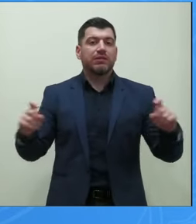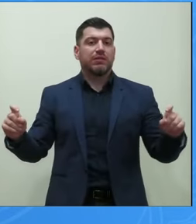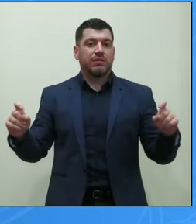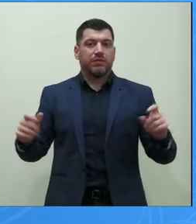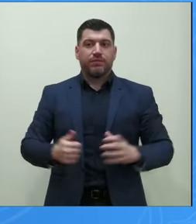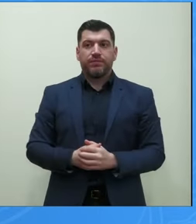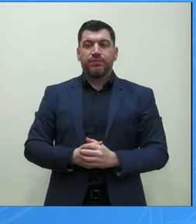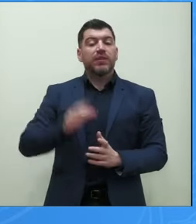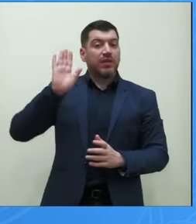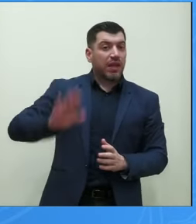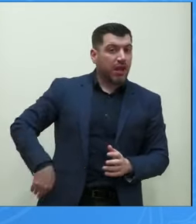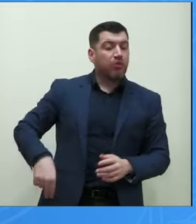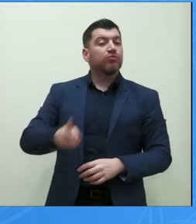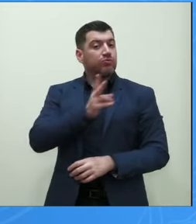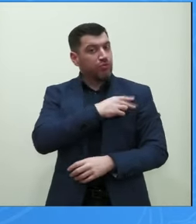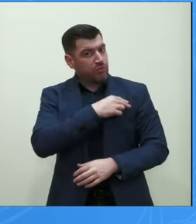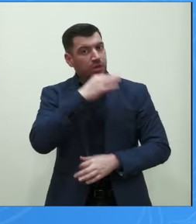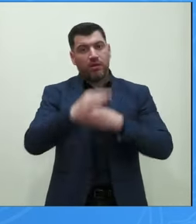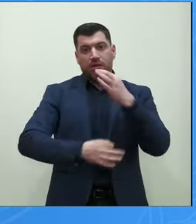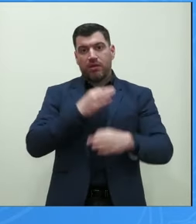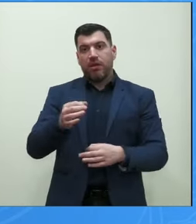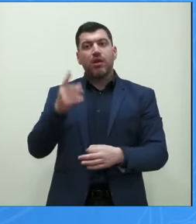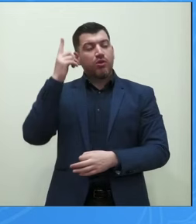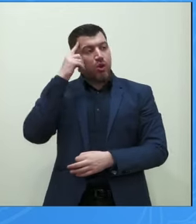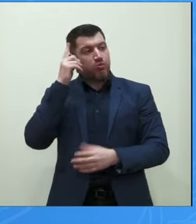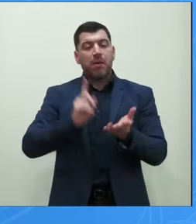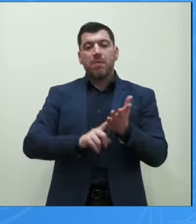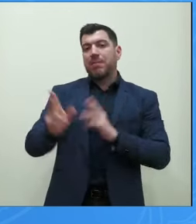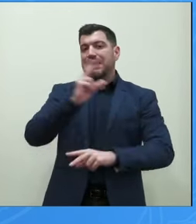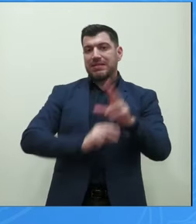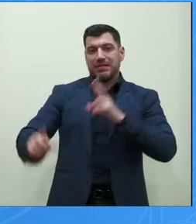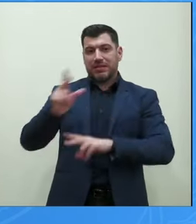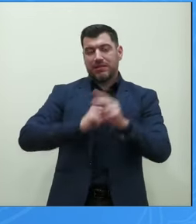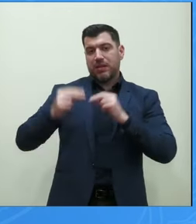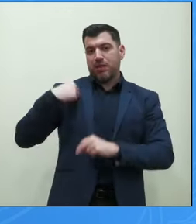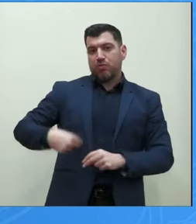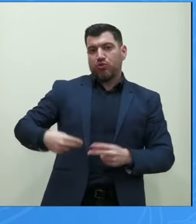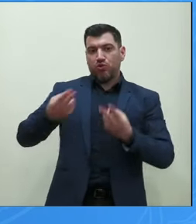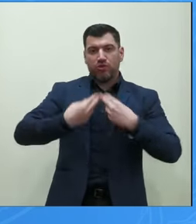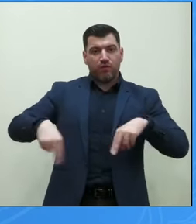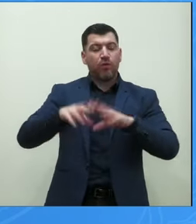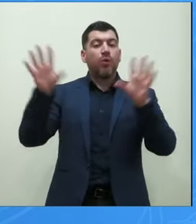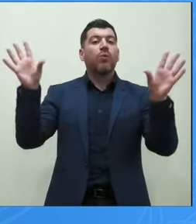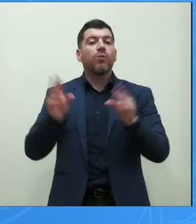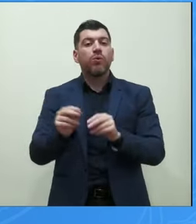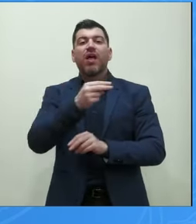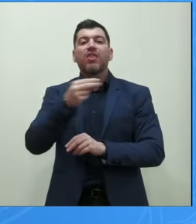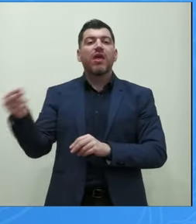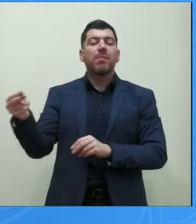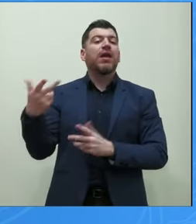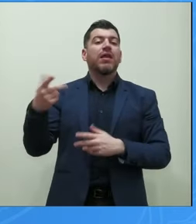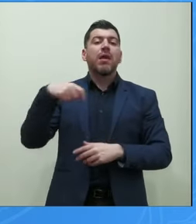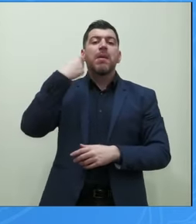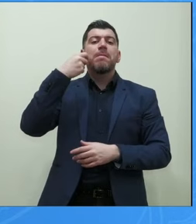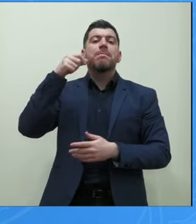σωστά αναφέρθηκαν και θεωρούμε ότι πρέπει να γίνει συζήτηση και στο Δημοτικό Συμβούλιο για το μεγάλο θέμα Μητροπολιτικό Πάρκο Γουδή